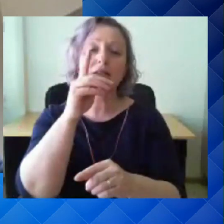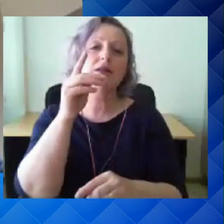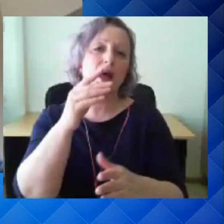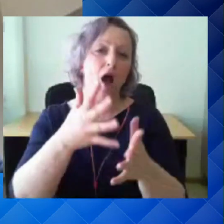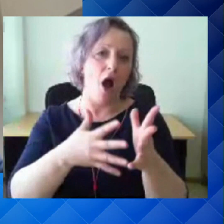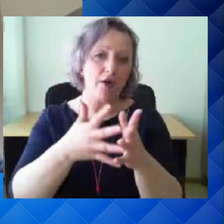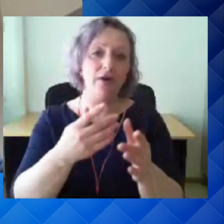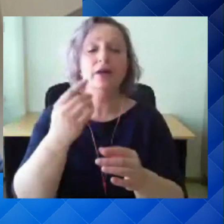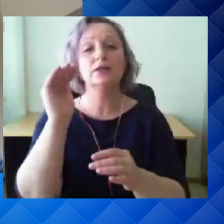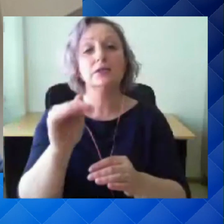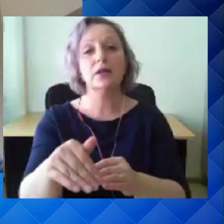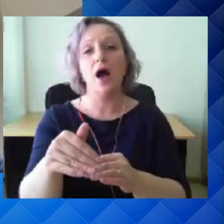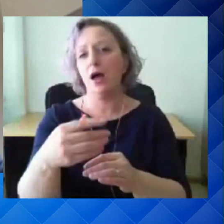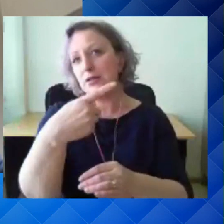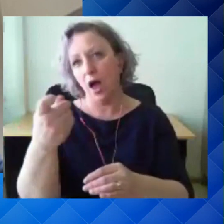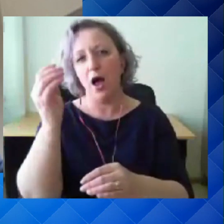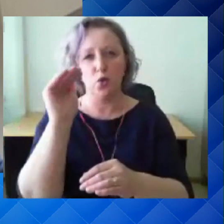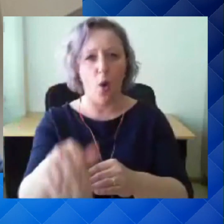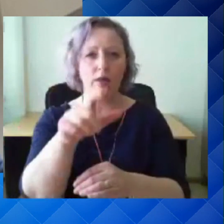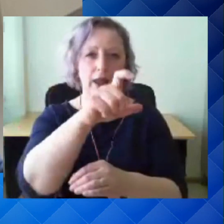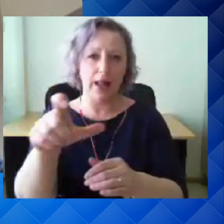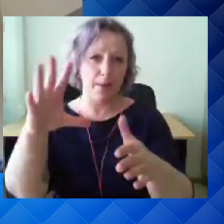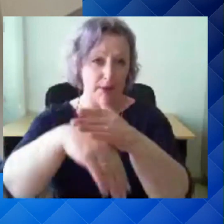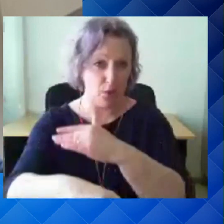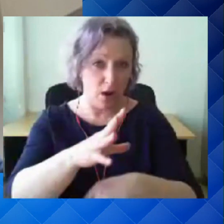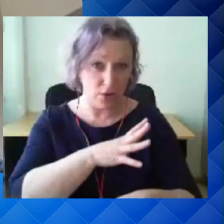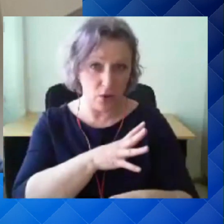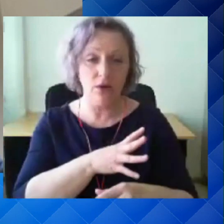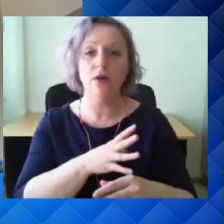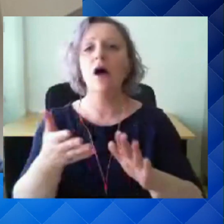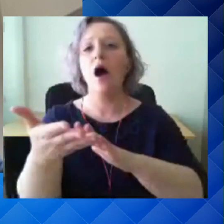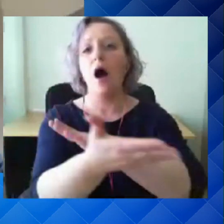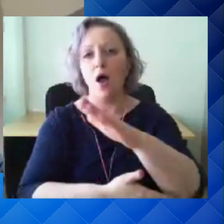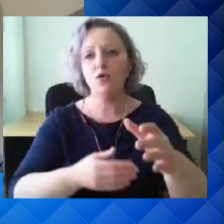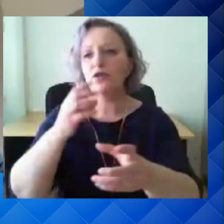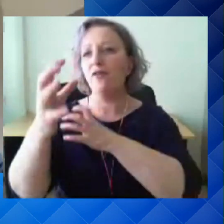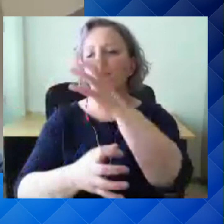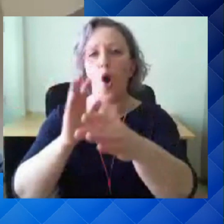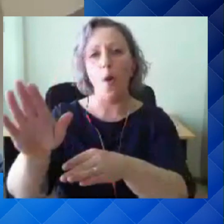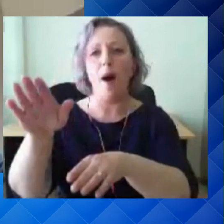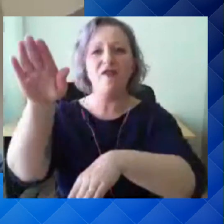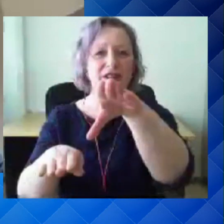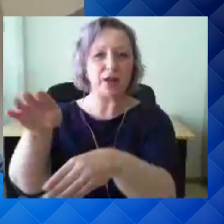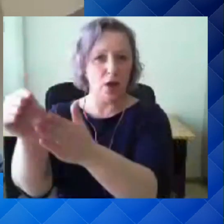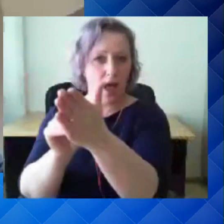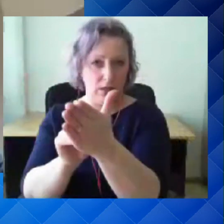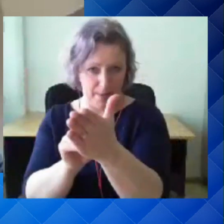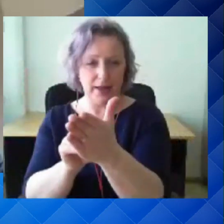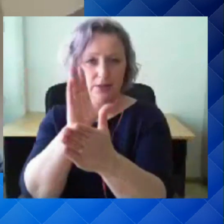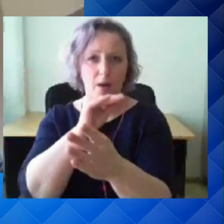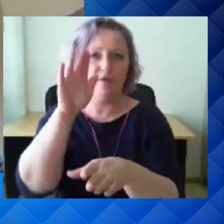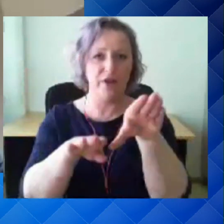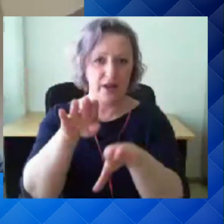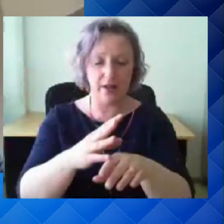elaniku kohta, mis on aluseks mõnes mõnedes rahvusvaalistes võrdlusandmetes. Riskitasemõte ja nende seeramise